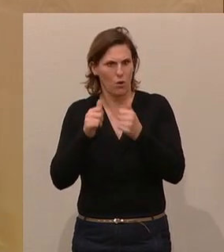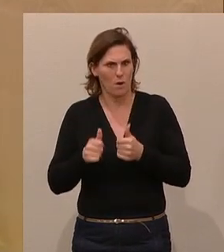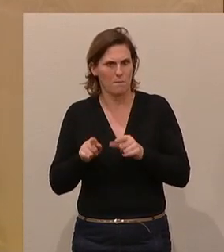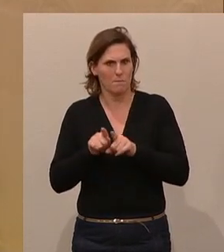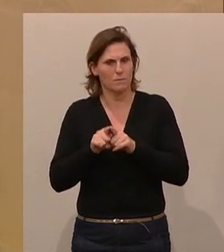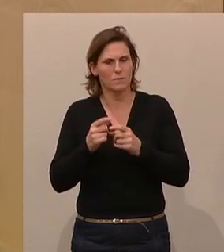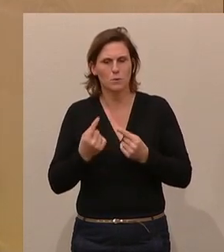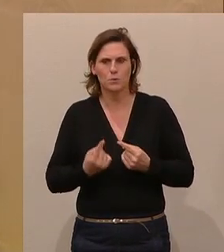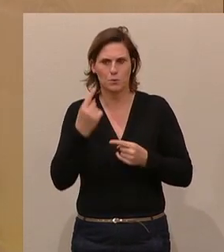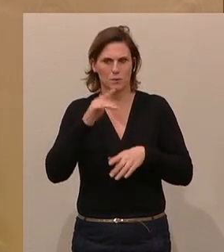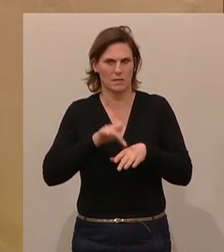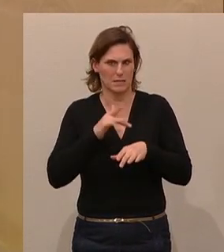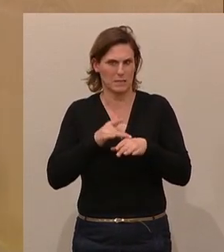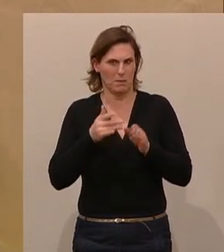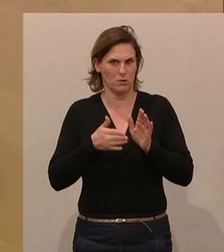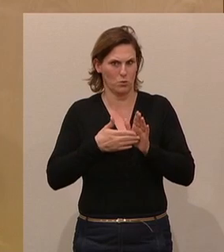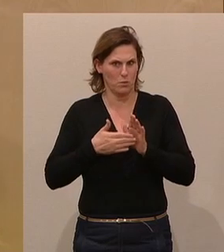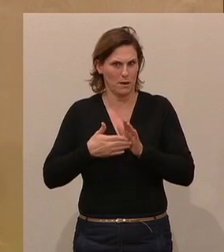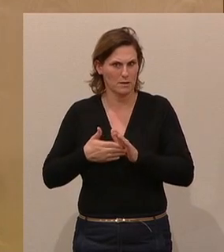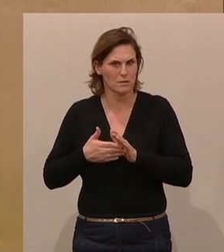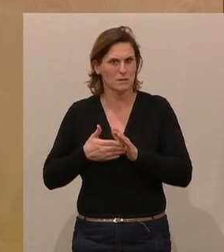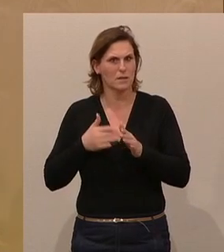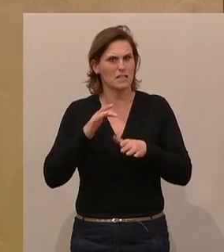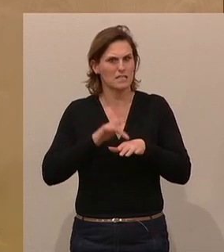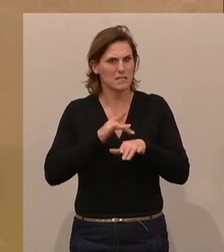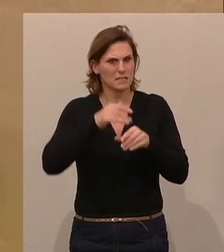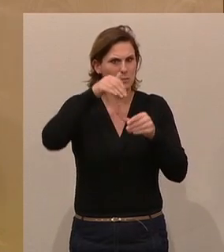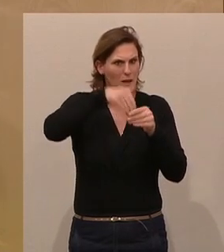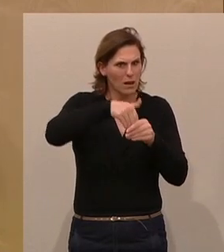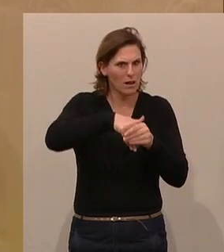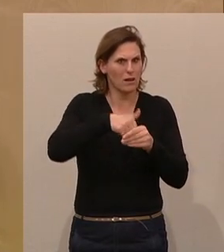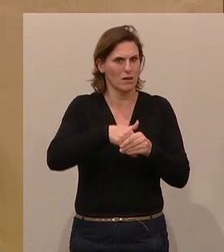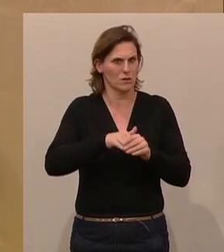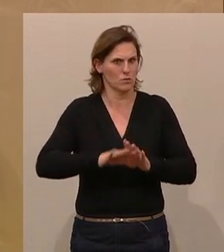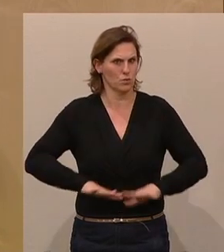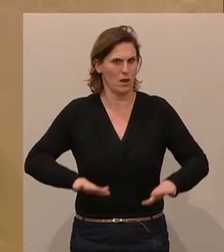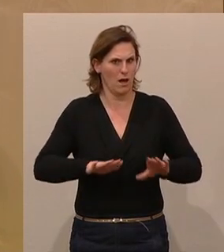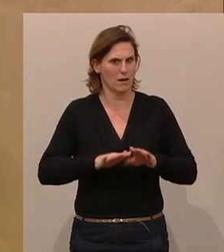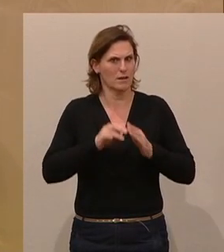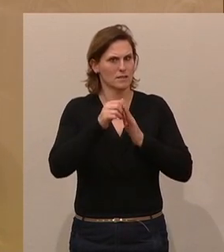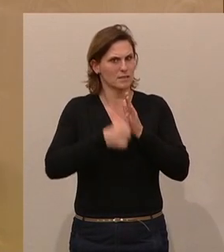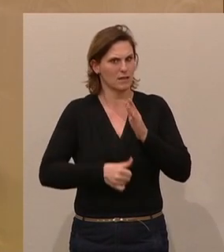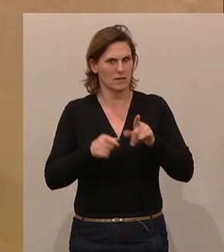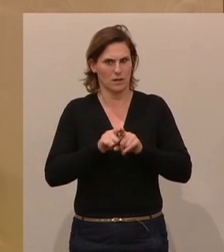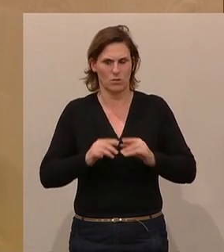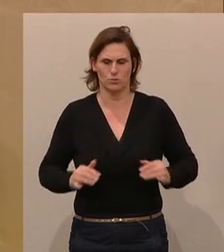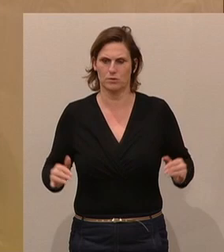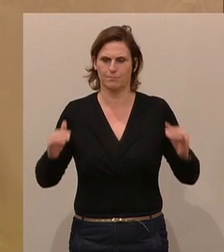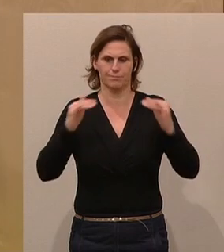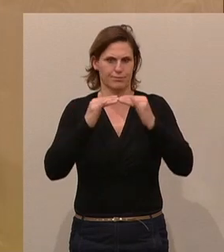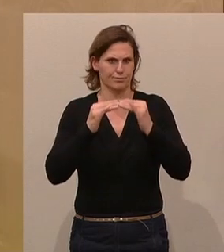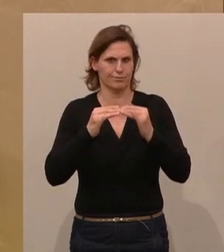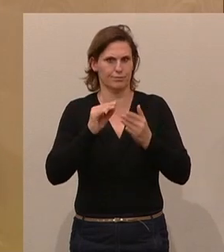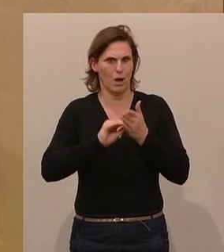ganz sensible Dokumente, denen ganz sensible Daten zugrunde liegen. Also die Standards werden sicherlich auch bei Ausschreibungen